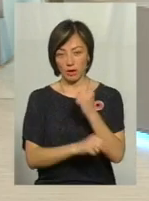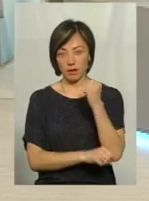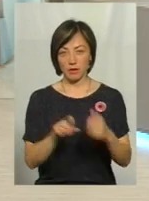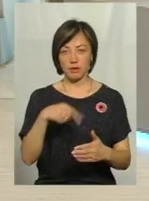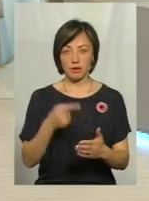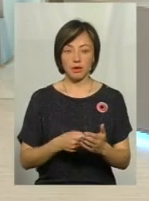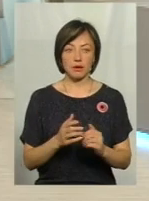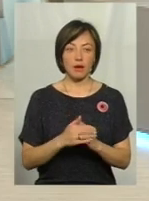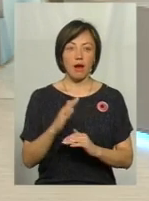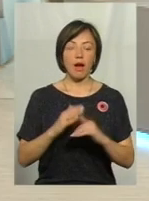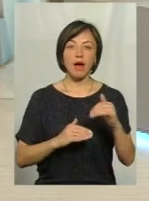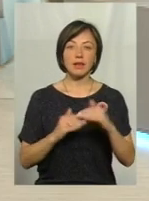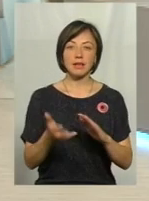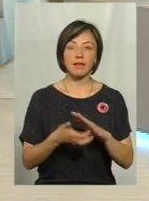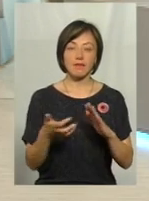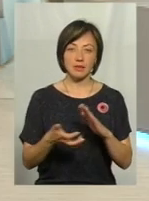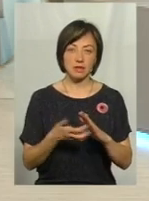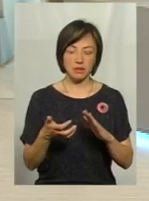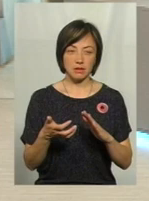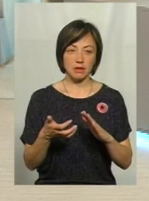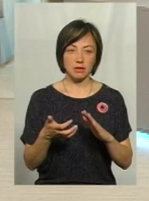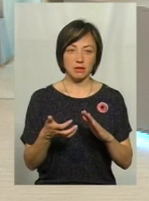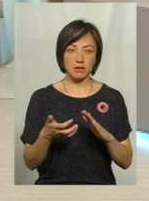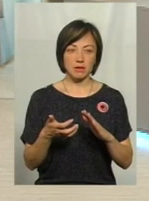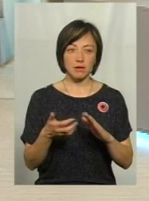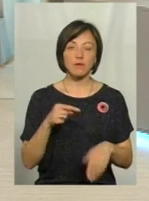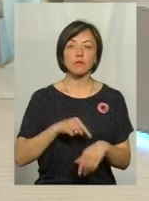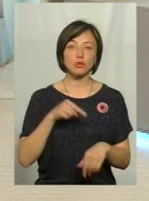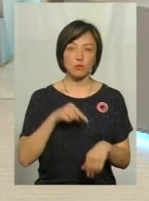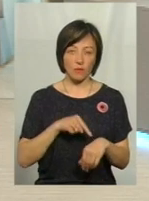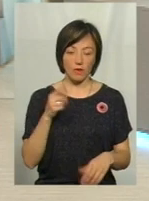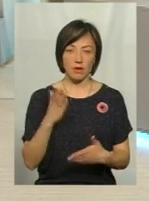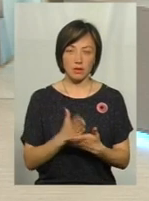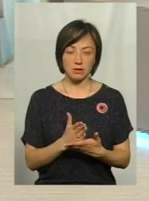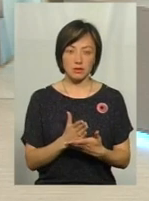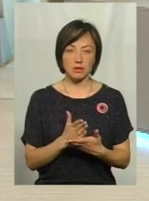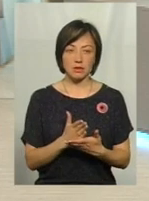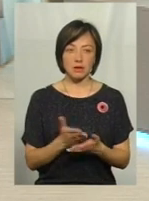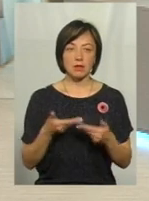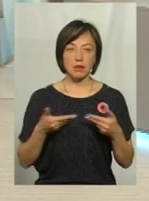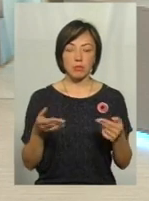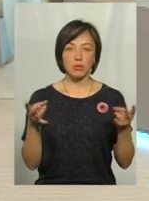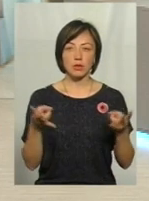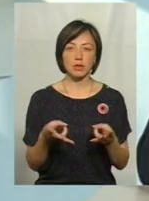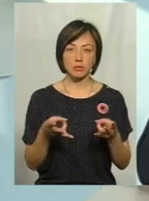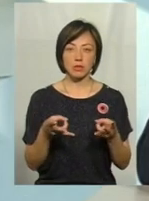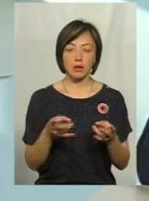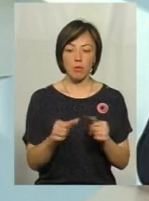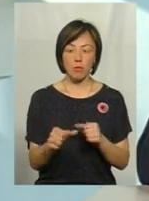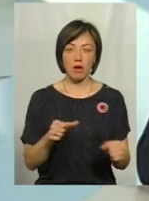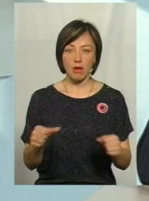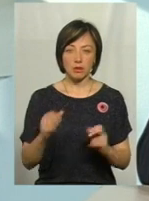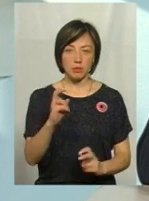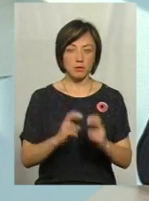скажімо так, кадровий дефіцит по кадрам відчувається. Тобто, нам потрібні і оператори на